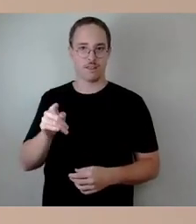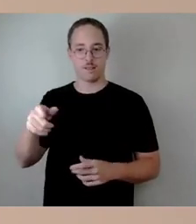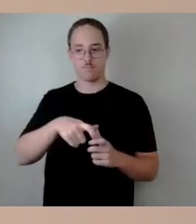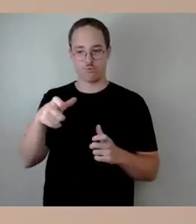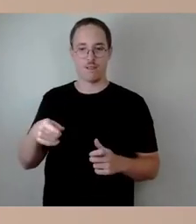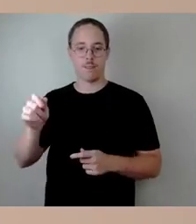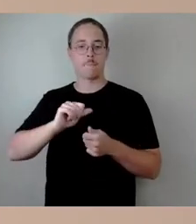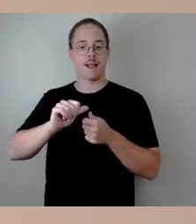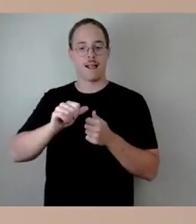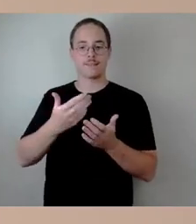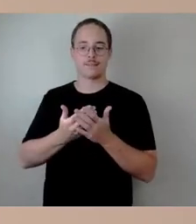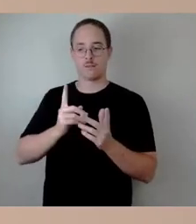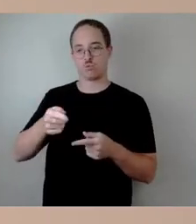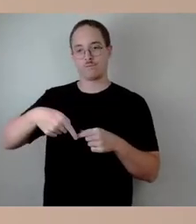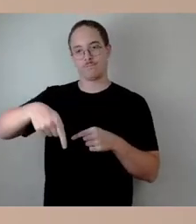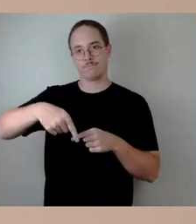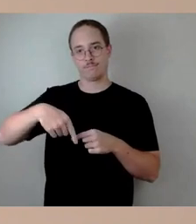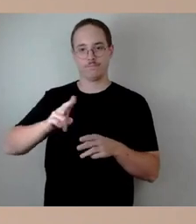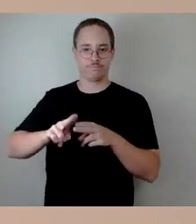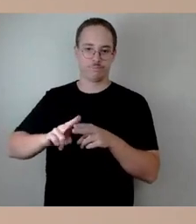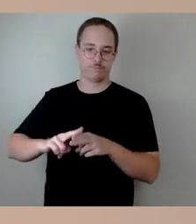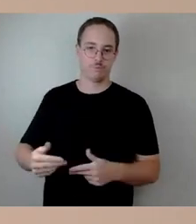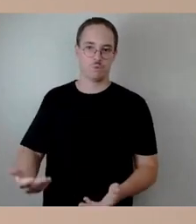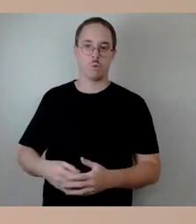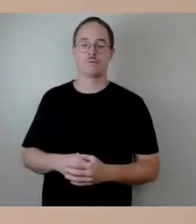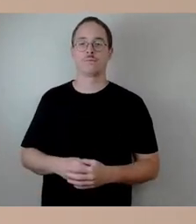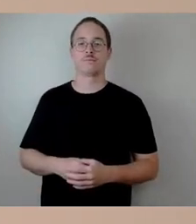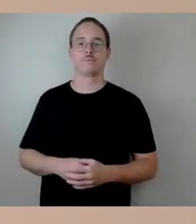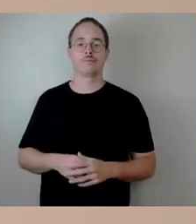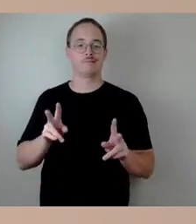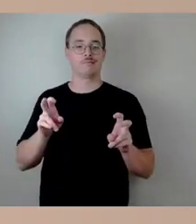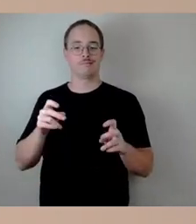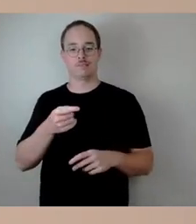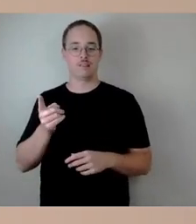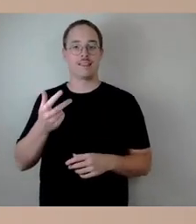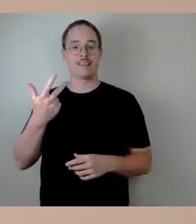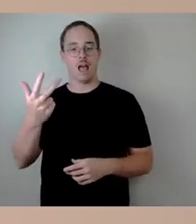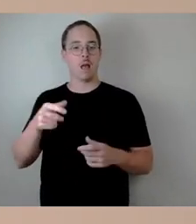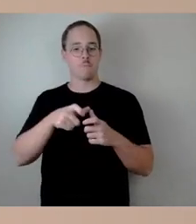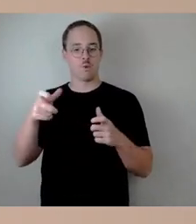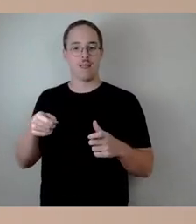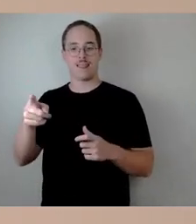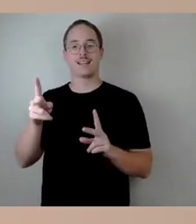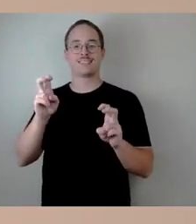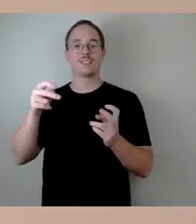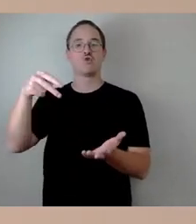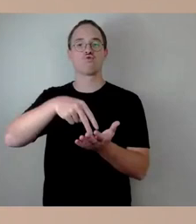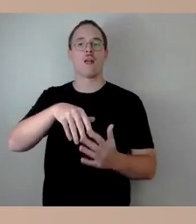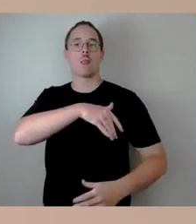Alle Brücken, die diese Zustandsnoten 3 haben, die